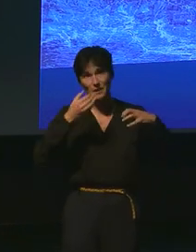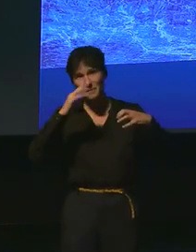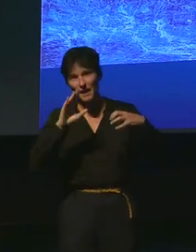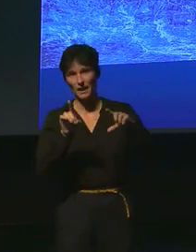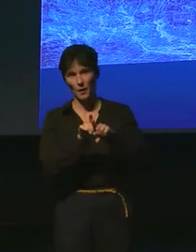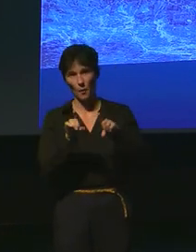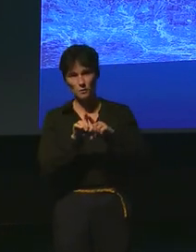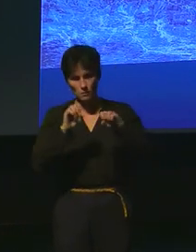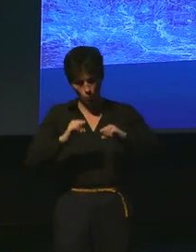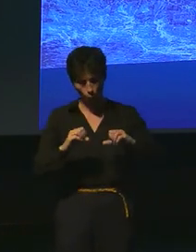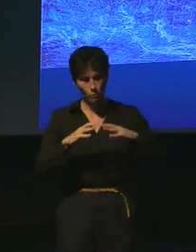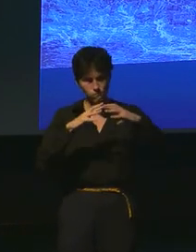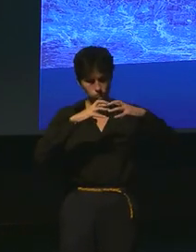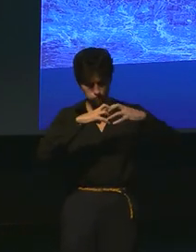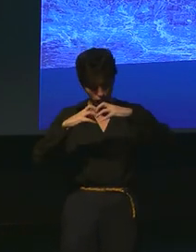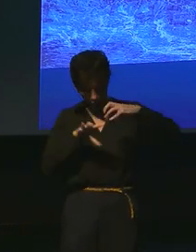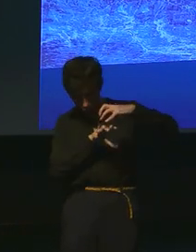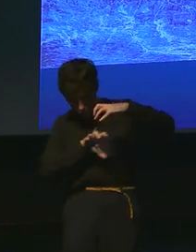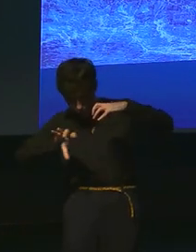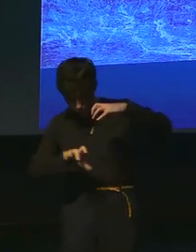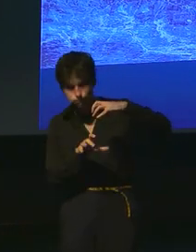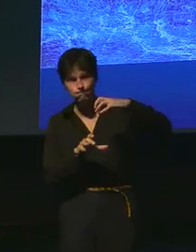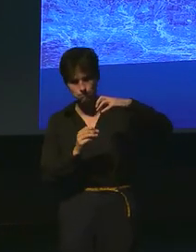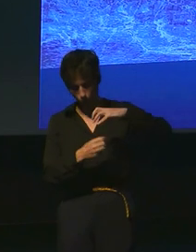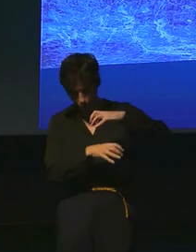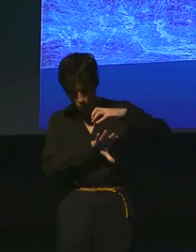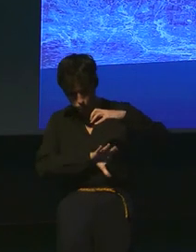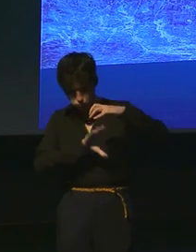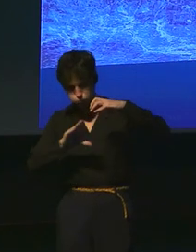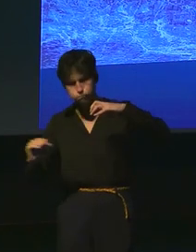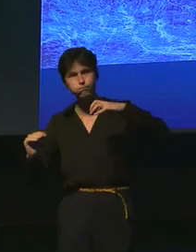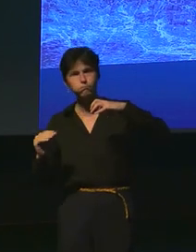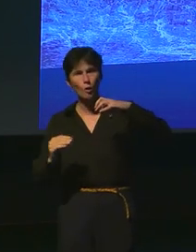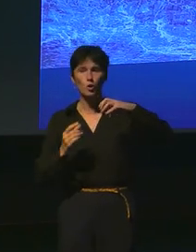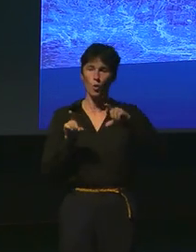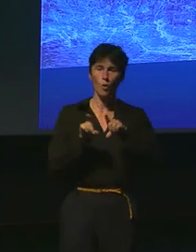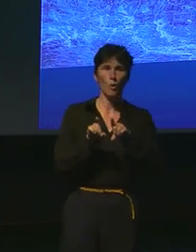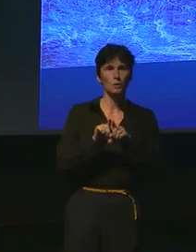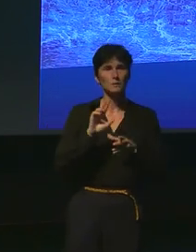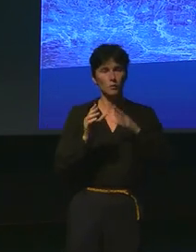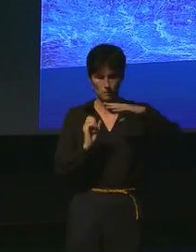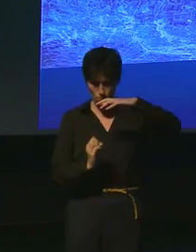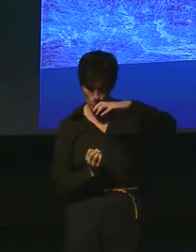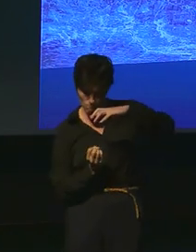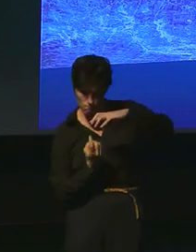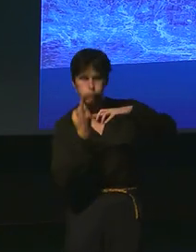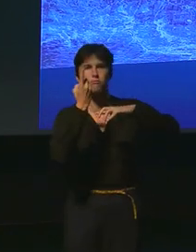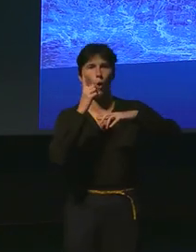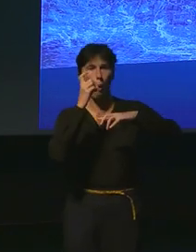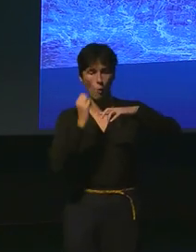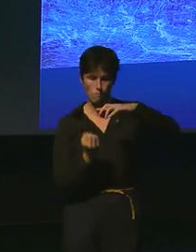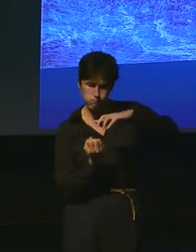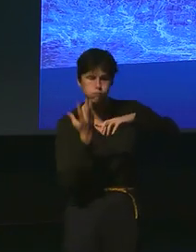soit des poches près de la surface, soit effectivement des mécanismes qui l'actent effectivement de l'eau à travers cette